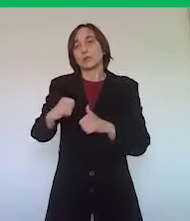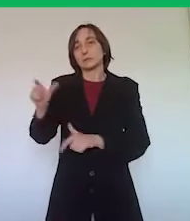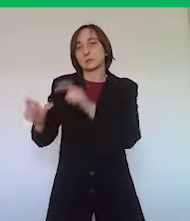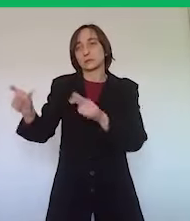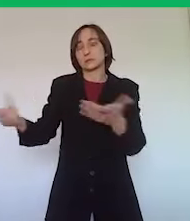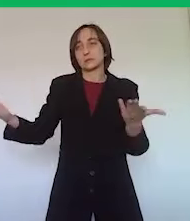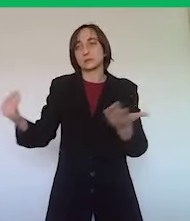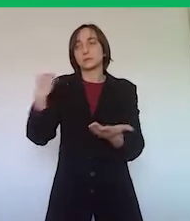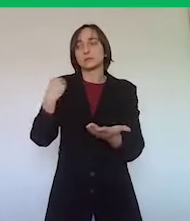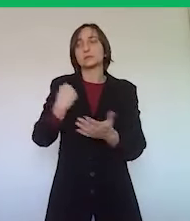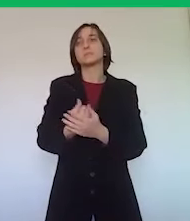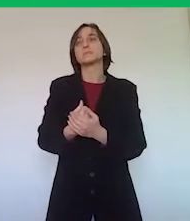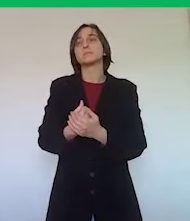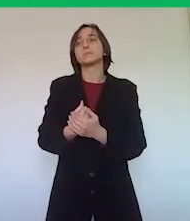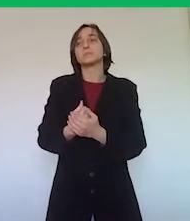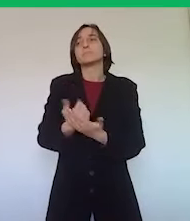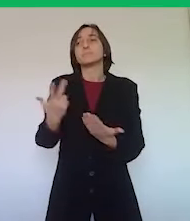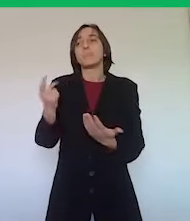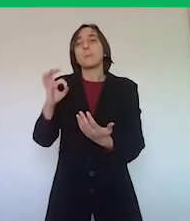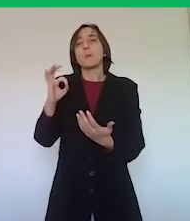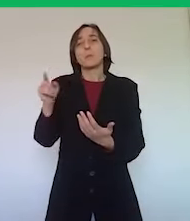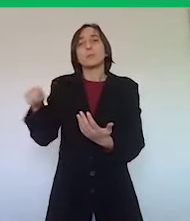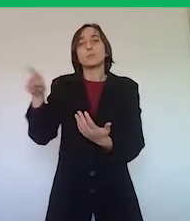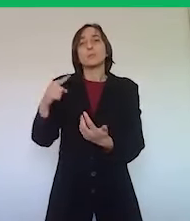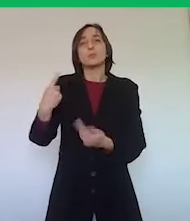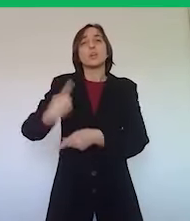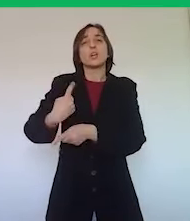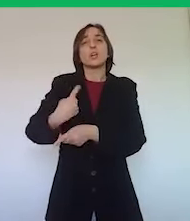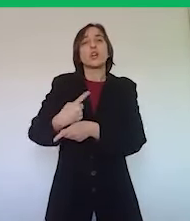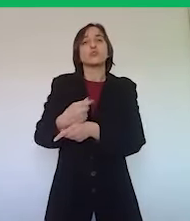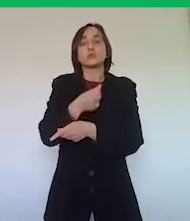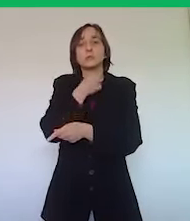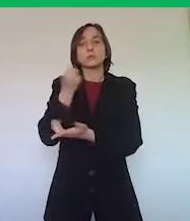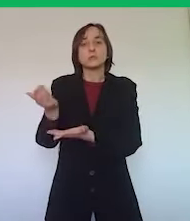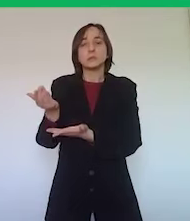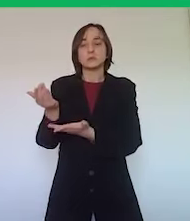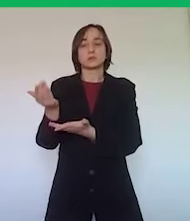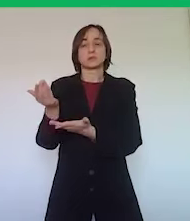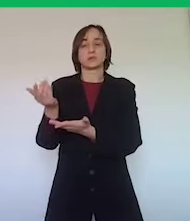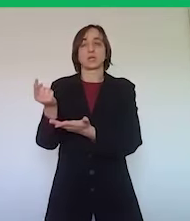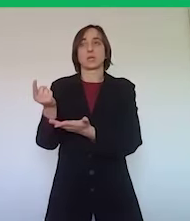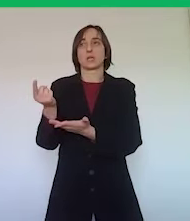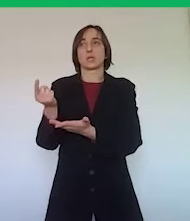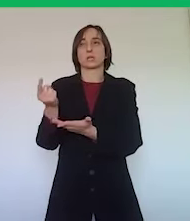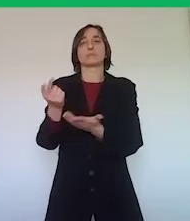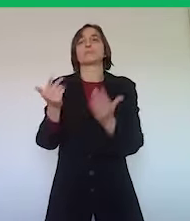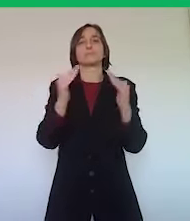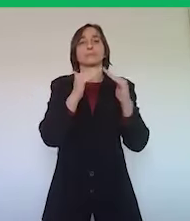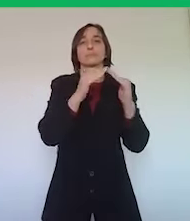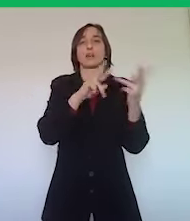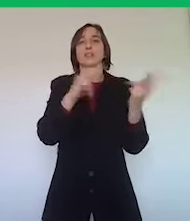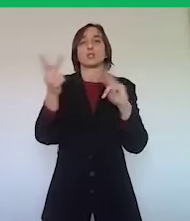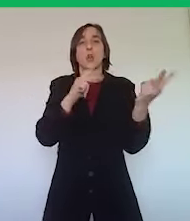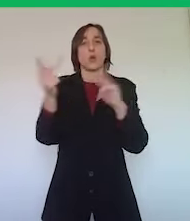cittadini che hanno la necessità di effettuare il